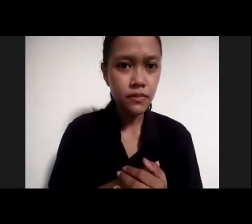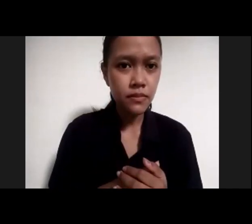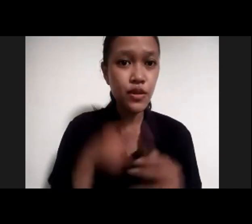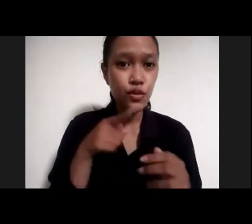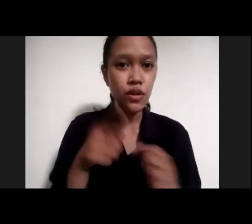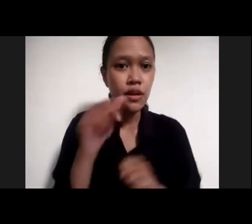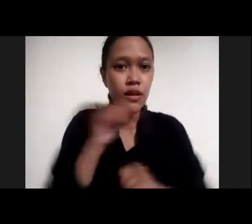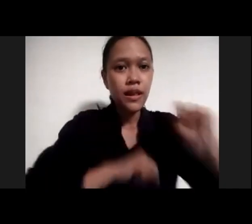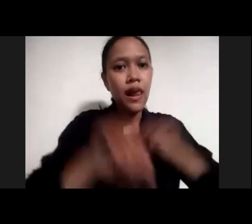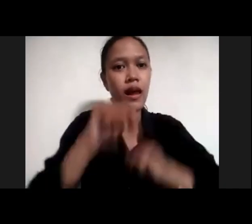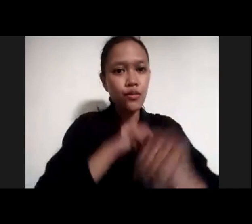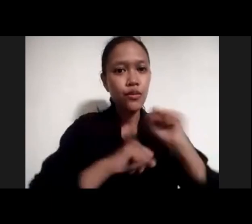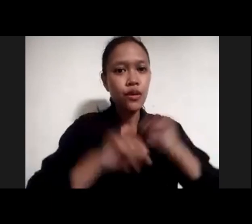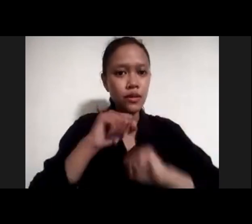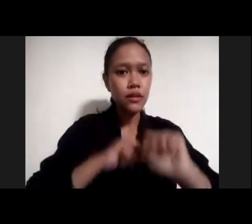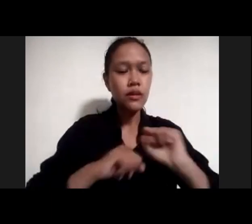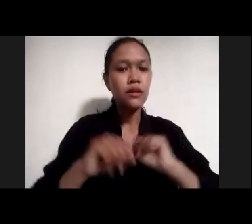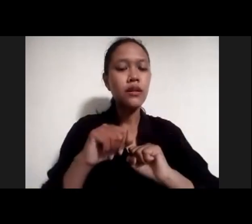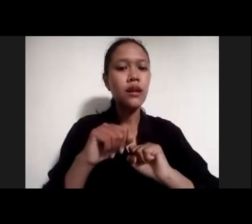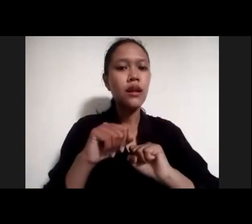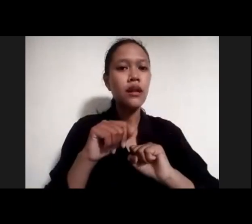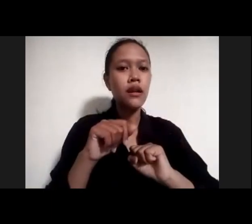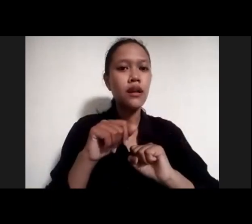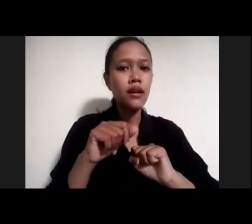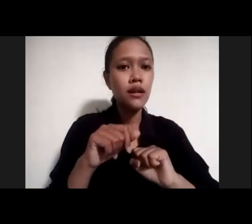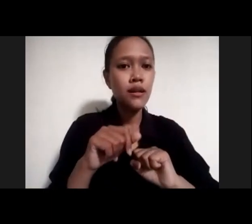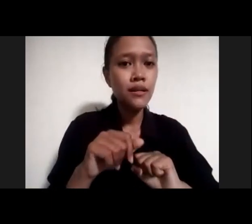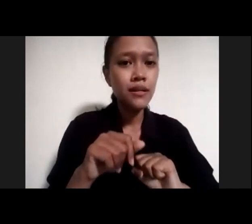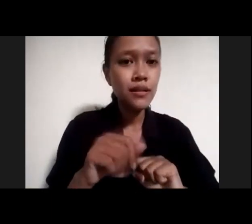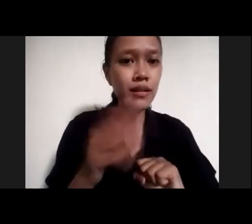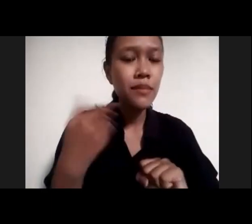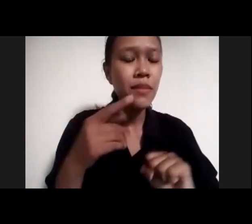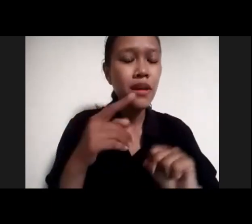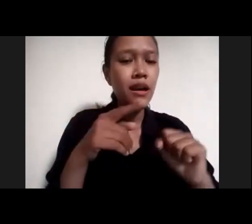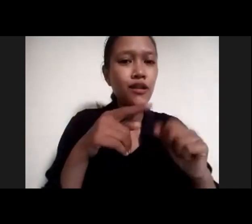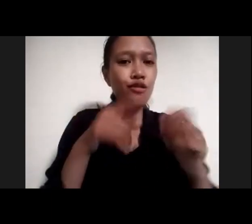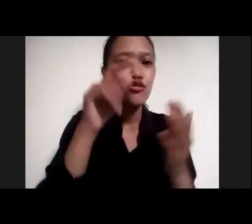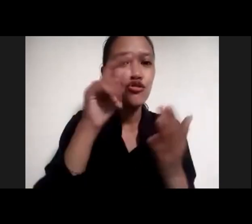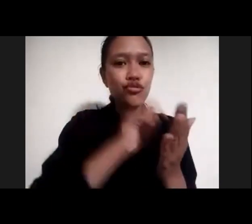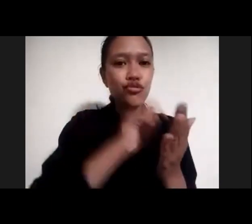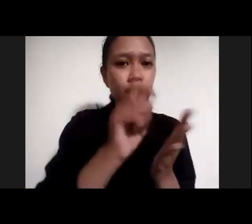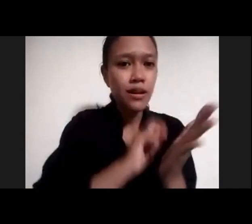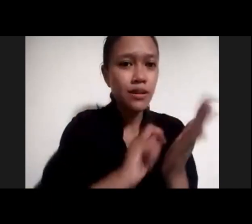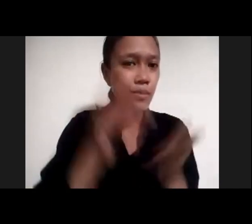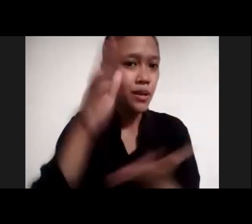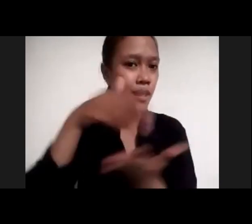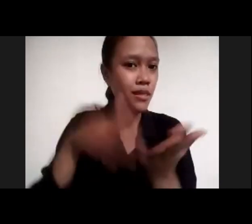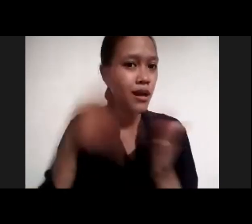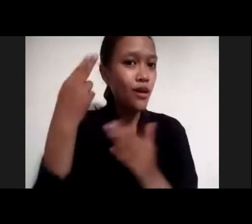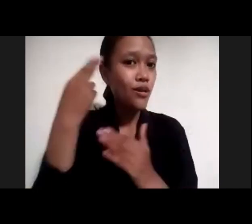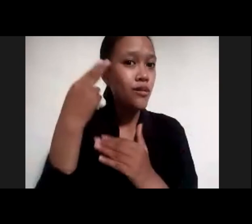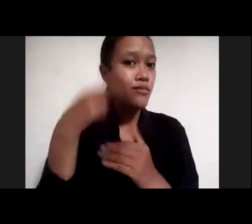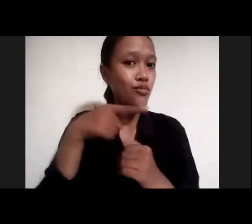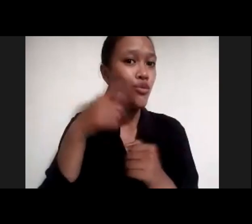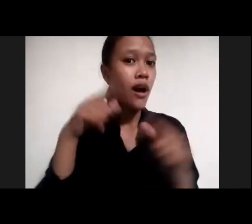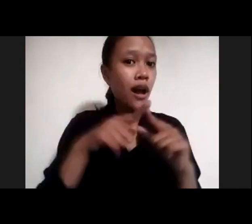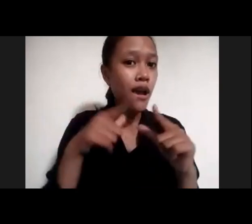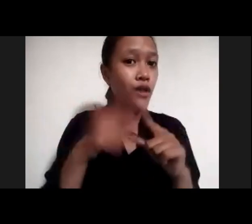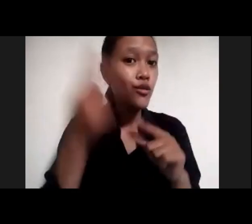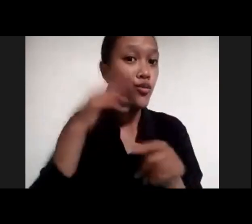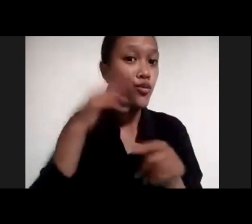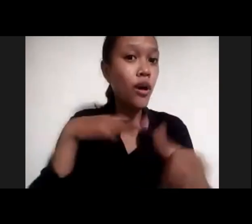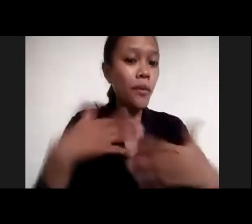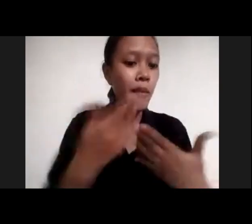dengan jurnalisme data ini sebagai alat untuk memudahkan orang